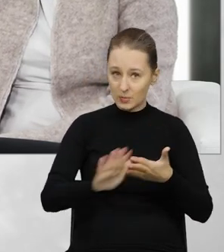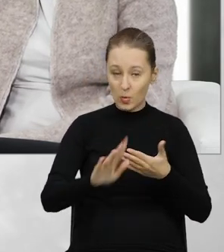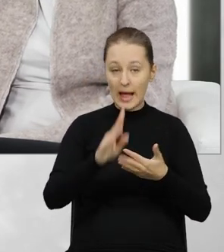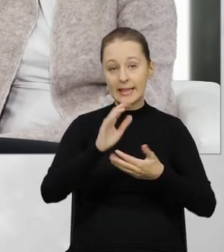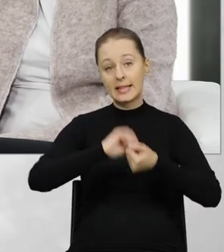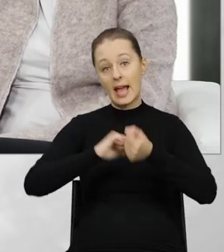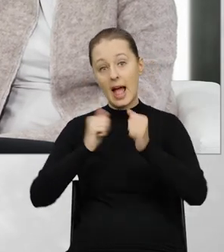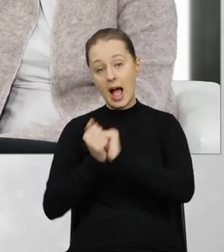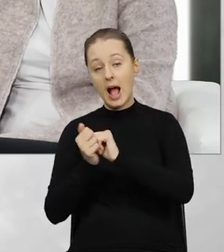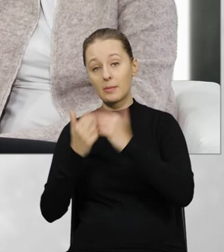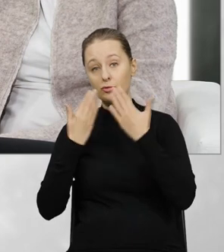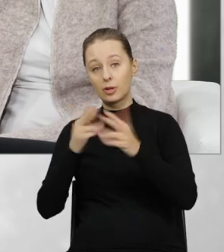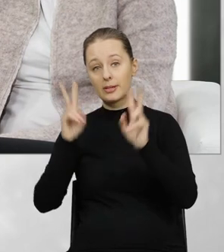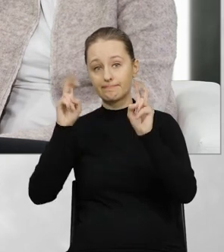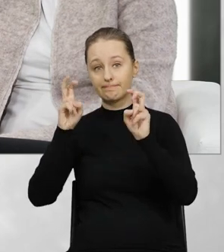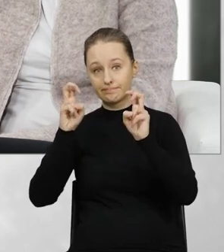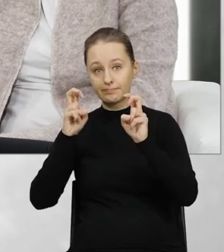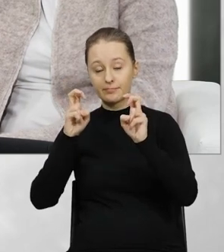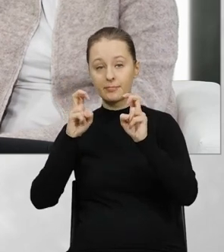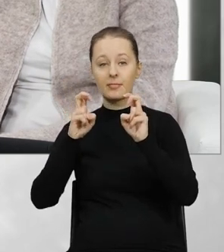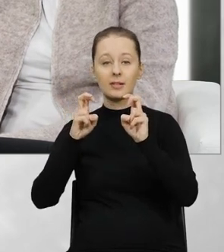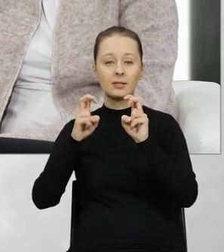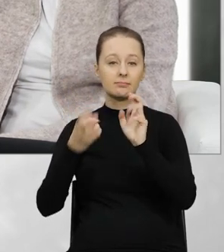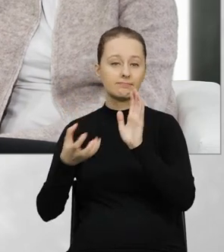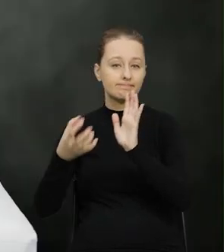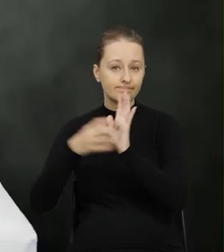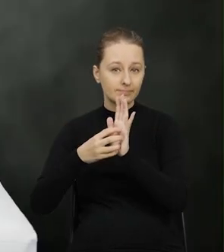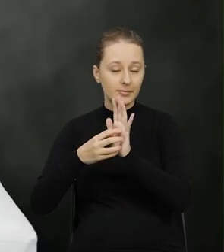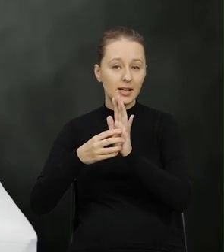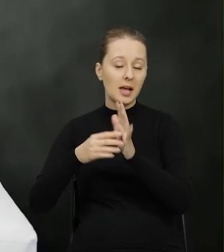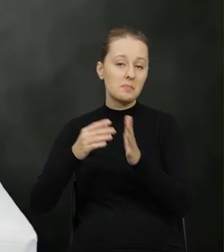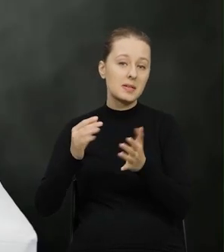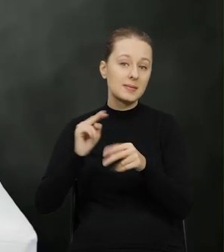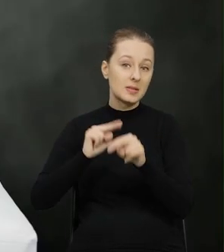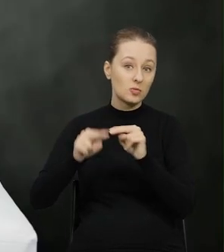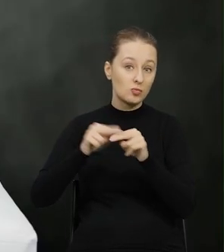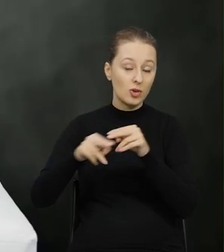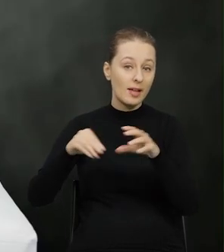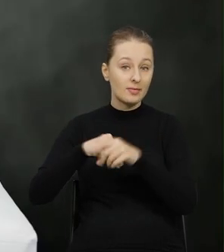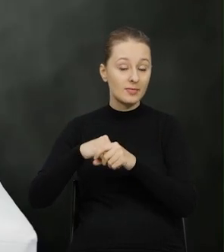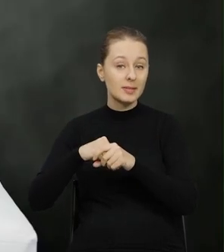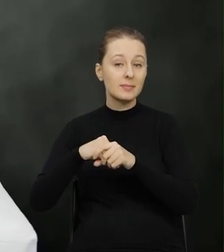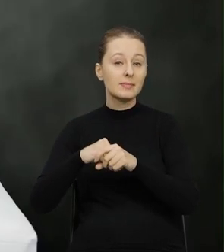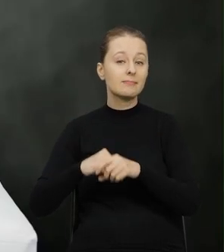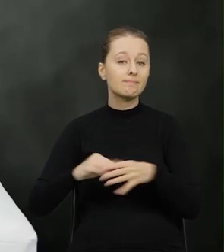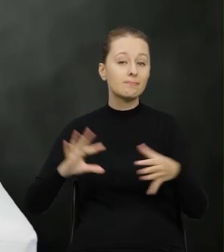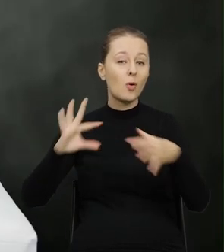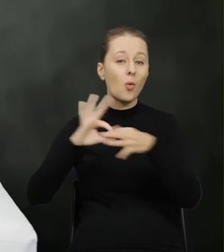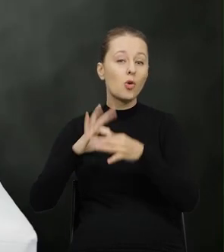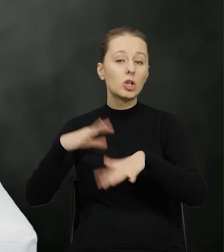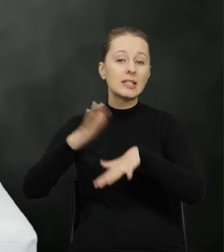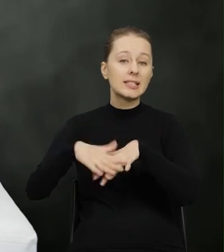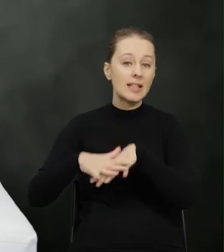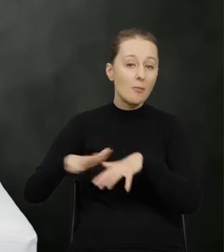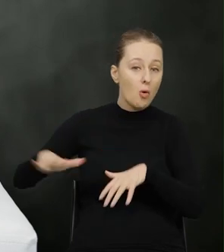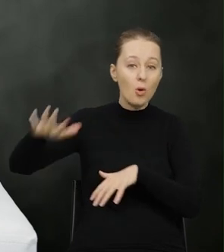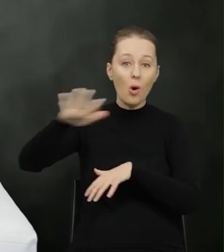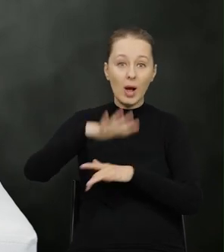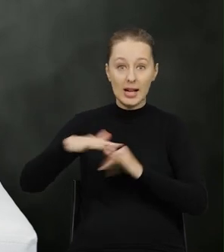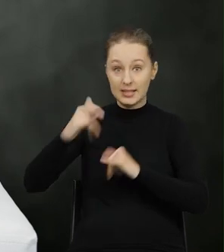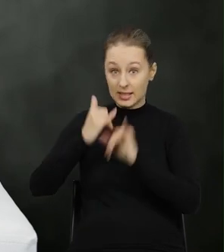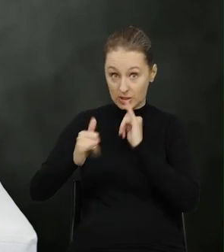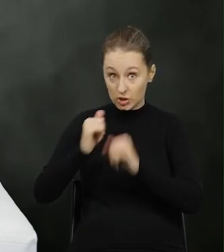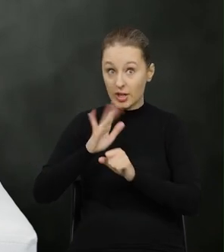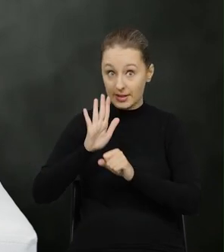za pomocą tak zwanych ZSL i tak urządzeń zintegrowanego systemu lokalizacji, jeżeli takowym